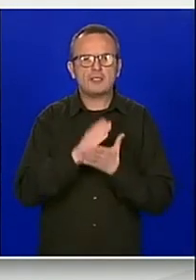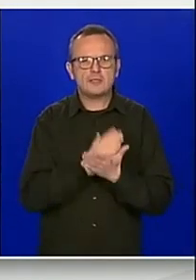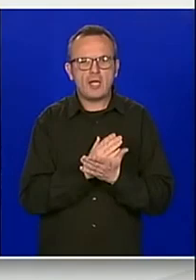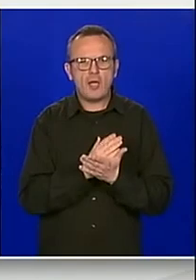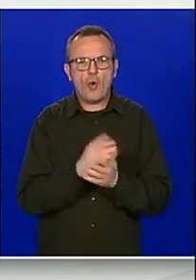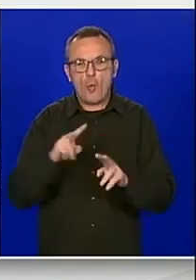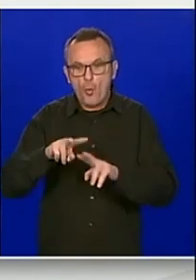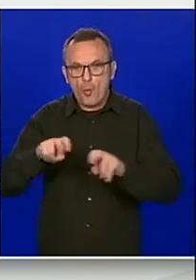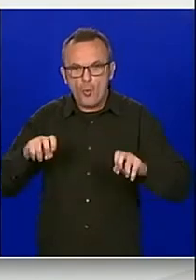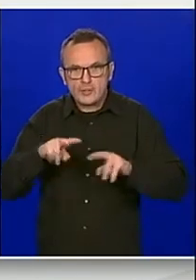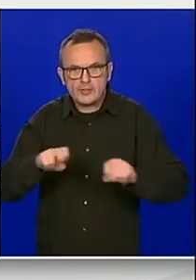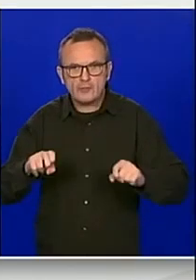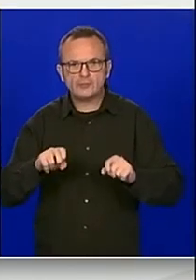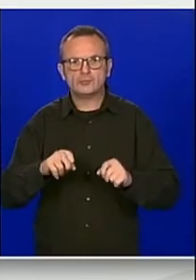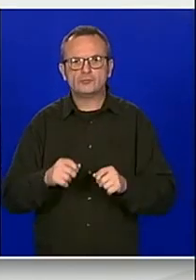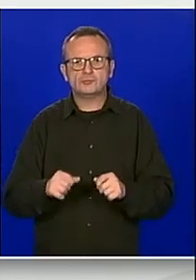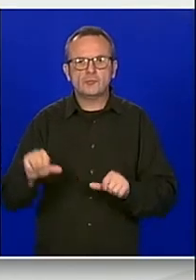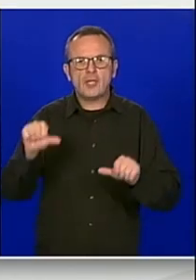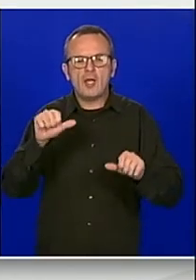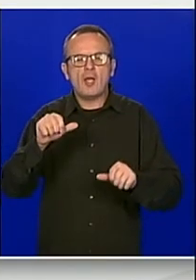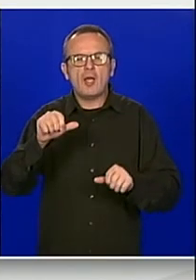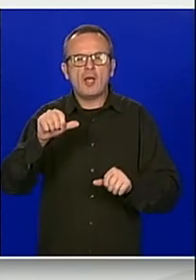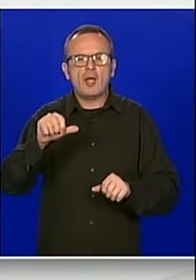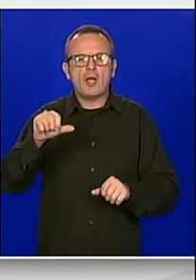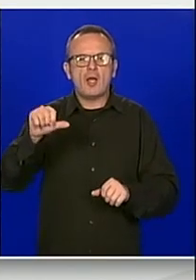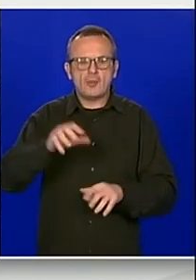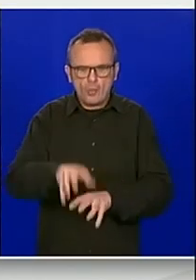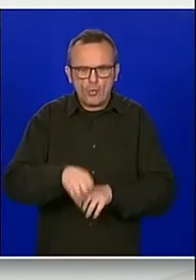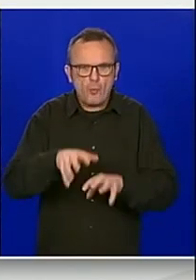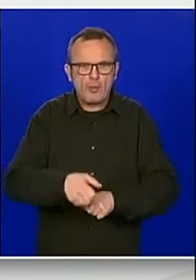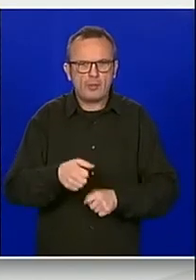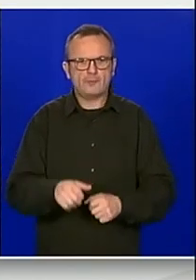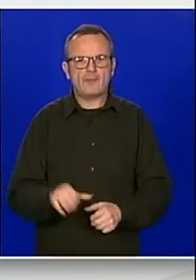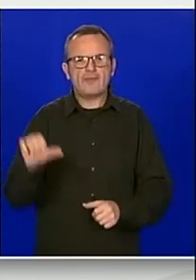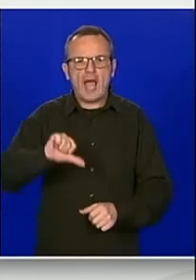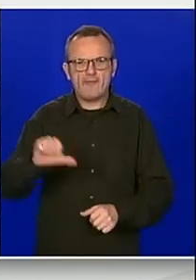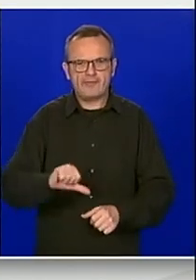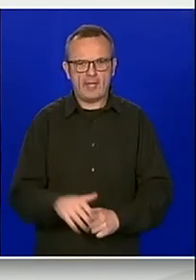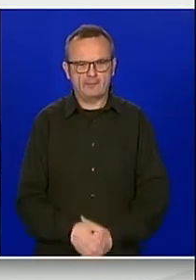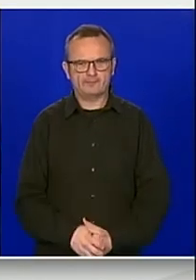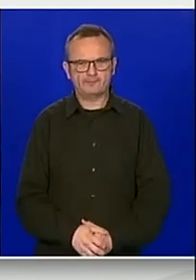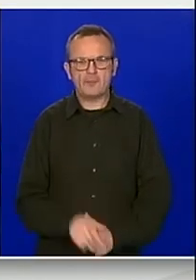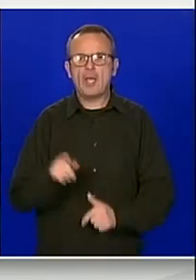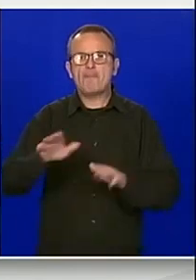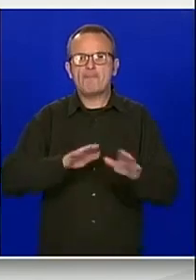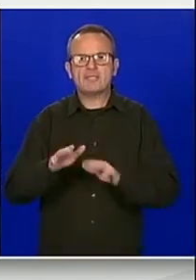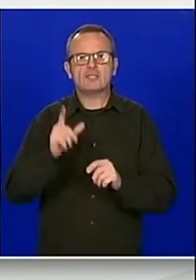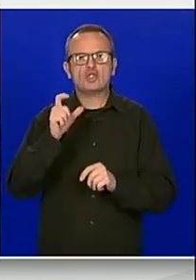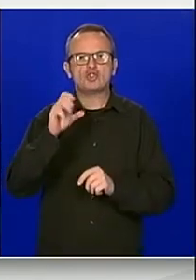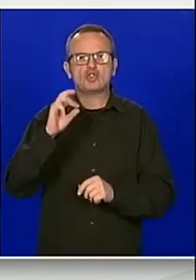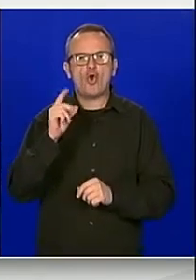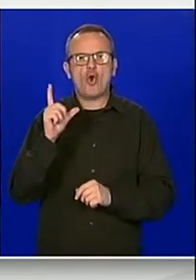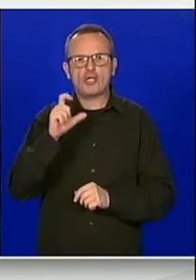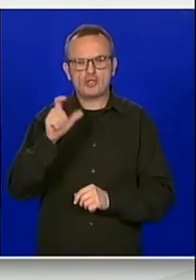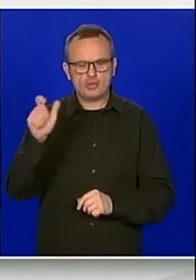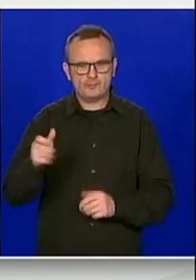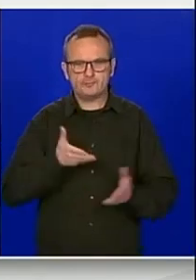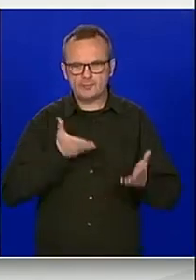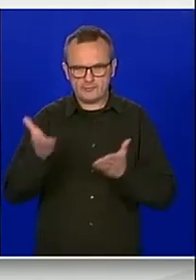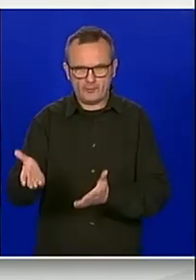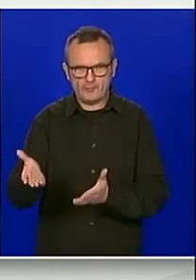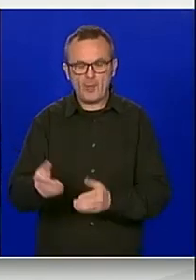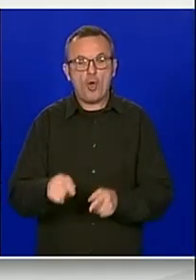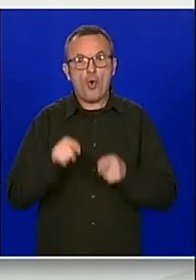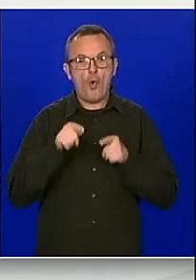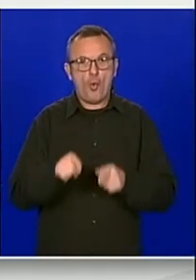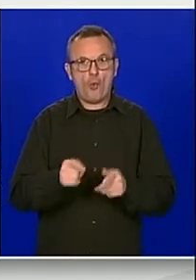istraživanju i eksploataciji ugljupovodika. Ministar Čorić, izvolite. Hvala lijepa, gospodine predsjedniče. Ovim nacrtom